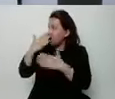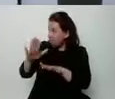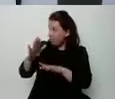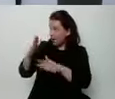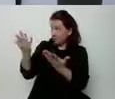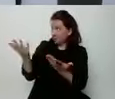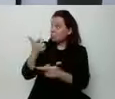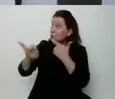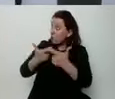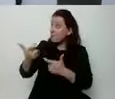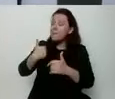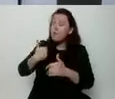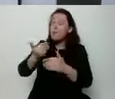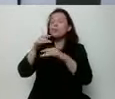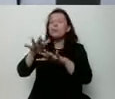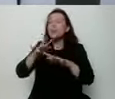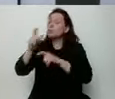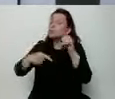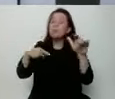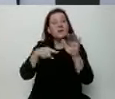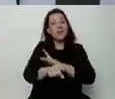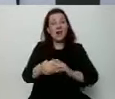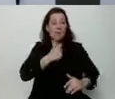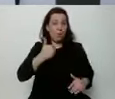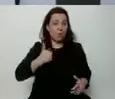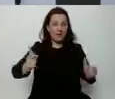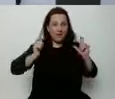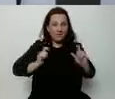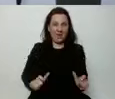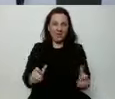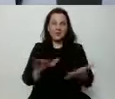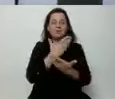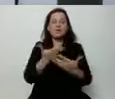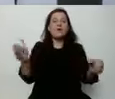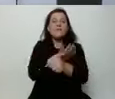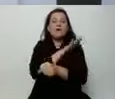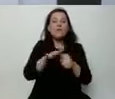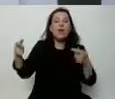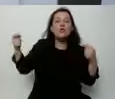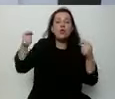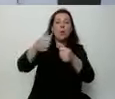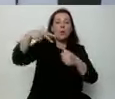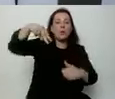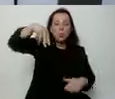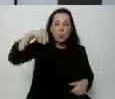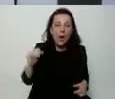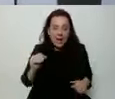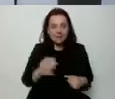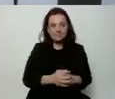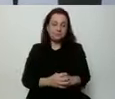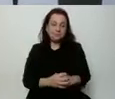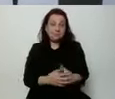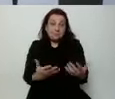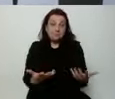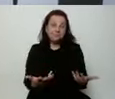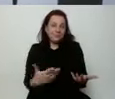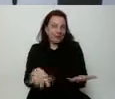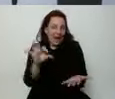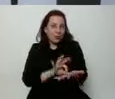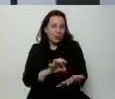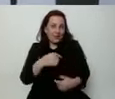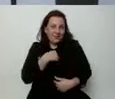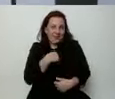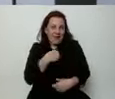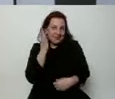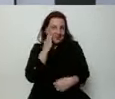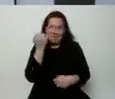polskiej wsi było mnóstwo, choćby dotyczących wyrównania dopłat z Unii Europejskiej. A kto jak kto, ale akurat ja na tym się znam